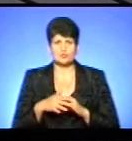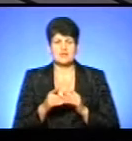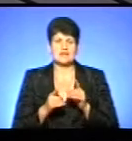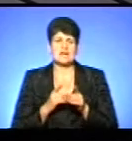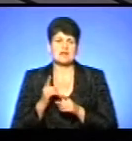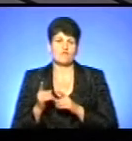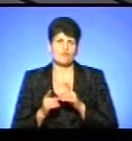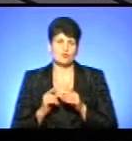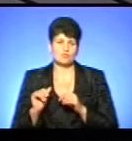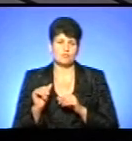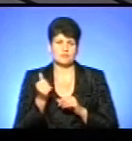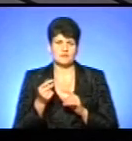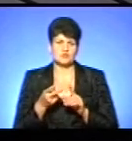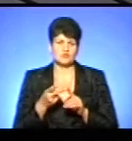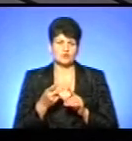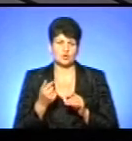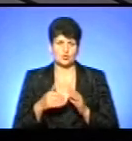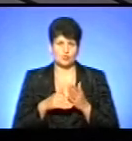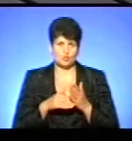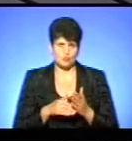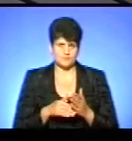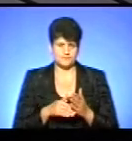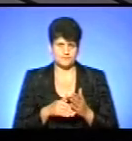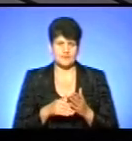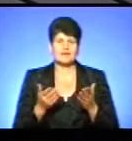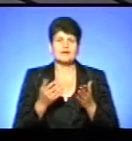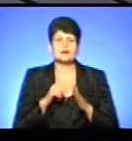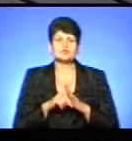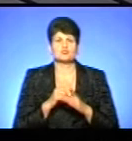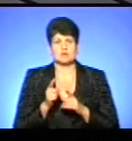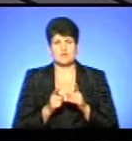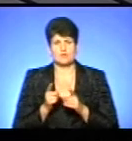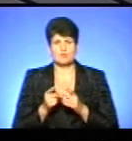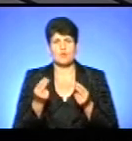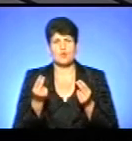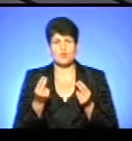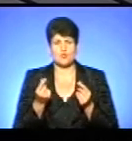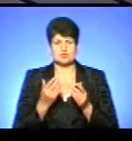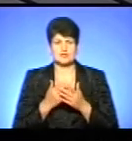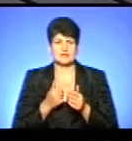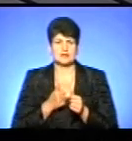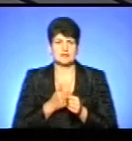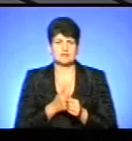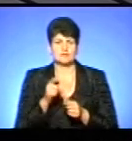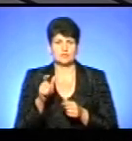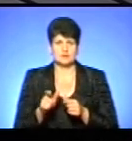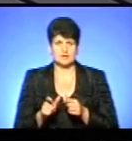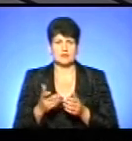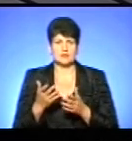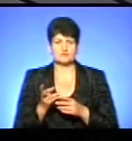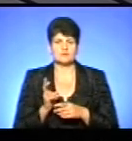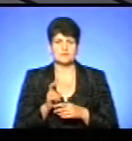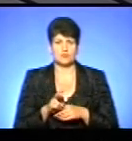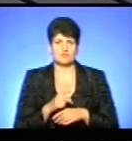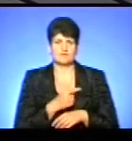саме первинної чи вторинної допомоги. Яка суть реформи? Кошти йдуть за пацієнтами, якщо пацієнти йдуть в лікувальні